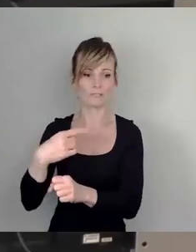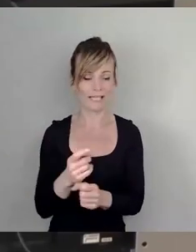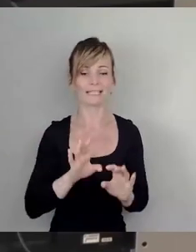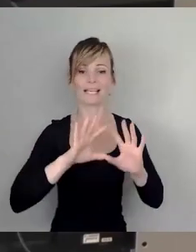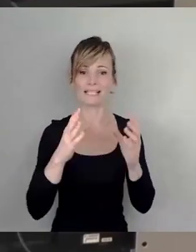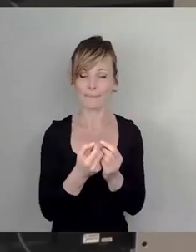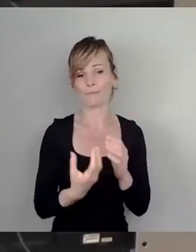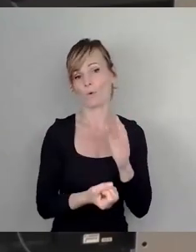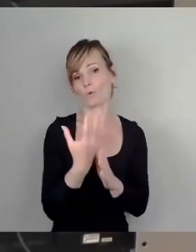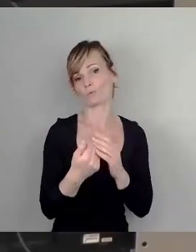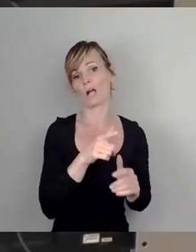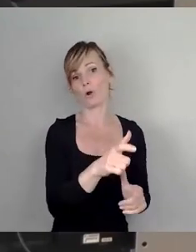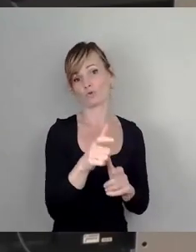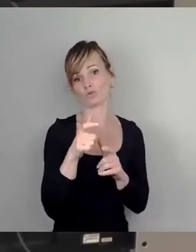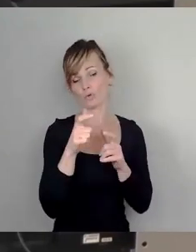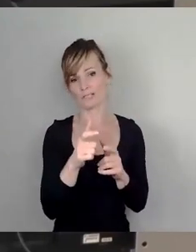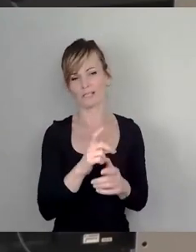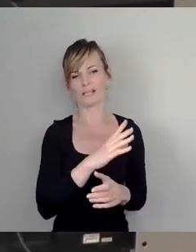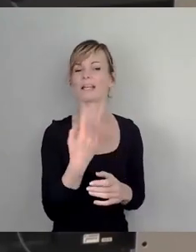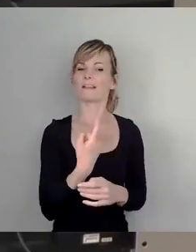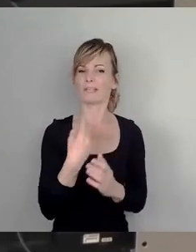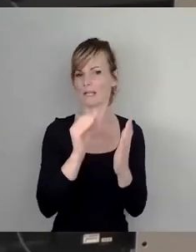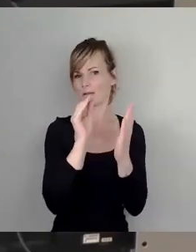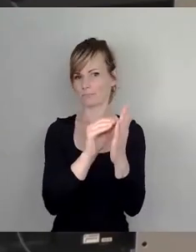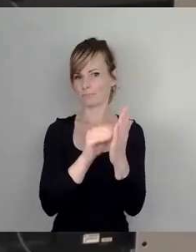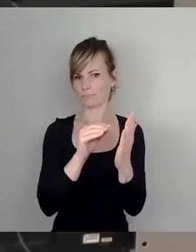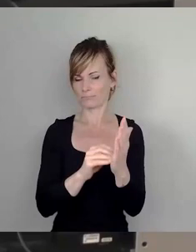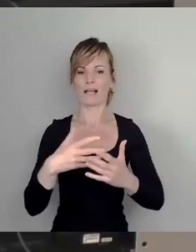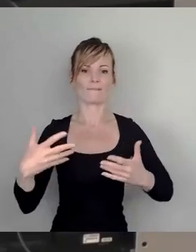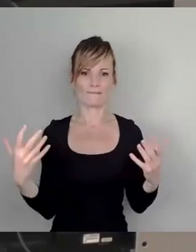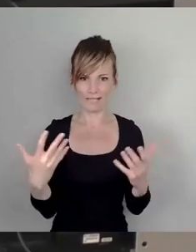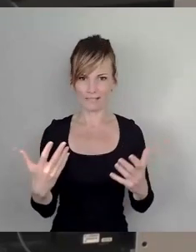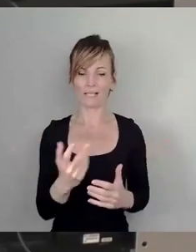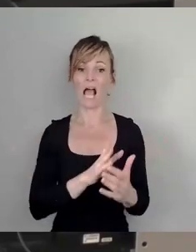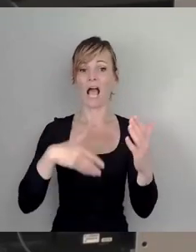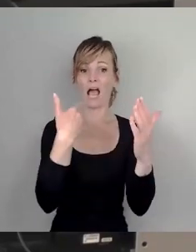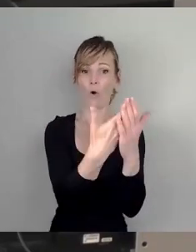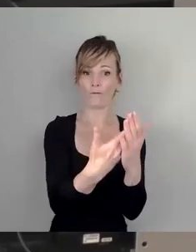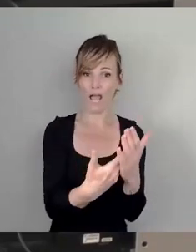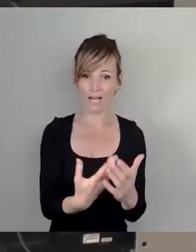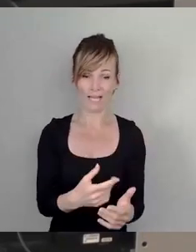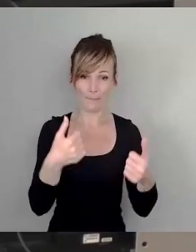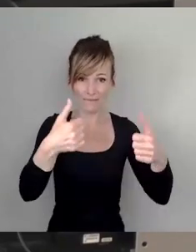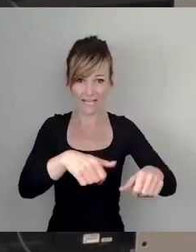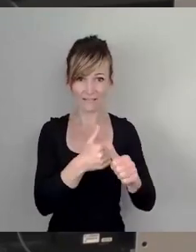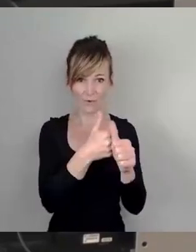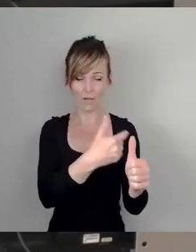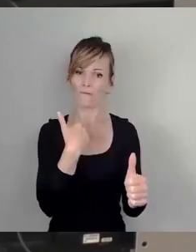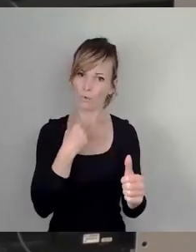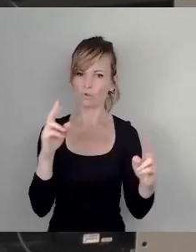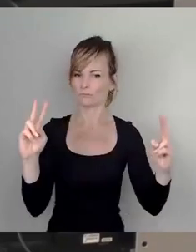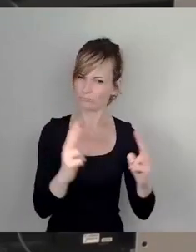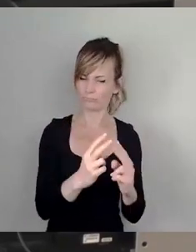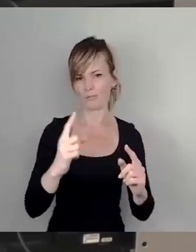reingegossen haben. Das heißt, wir wollen die Auflagen reduzieren. Die Stadtverwaltung soll auch